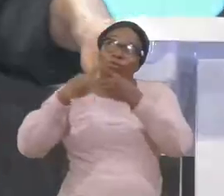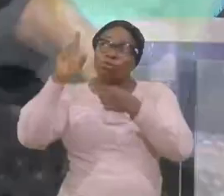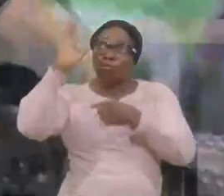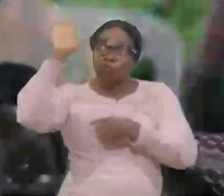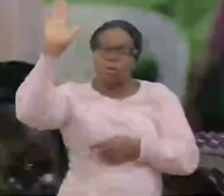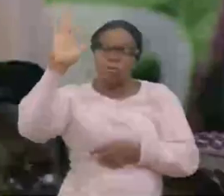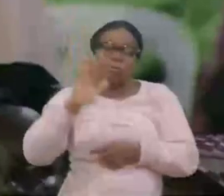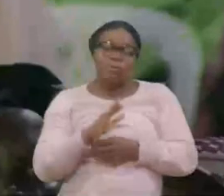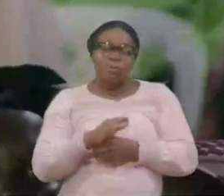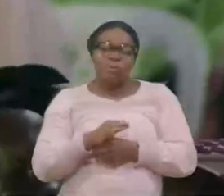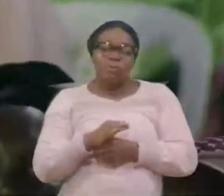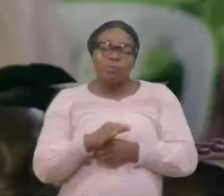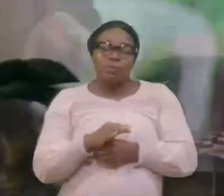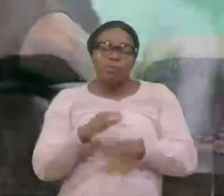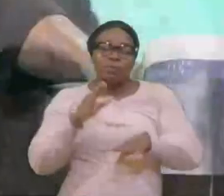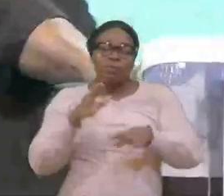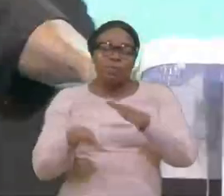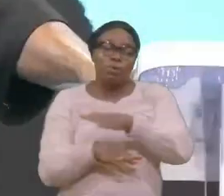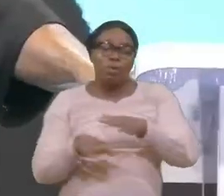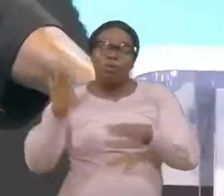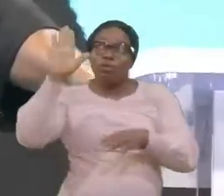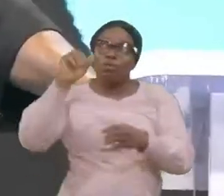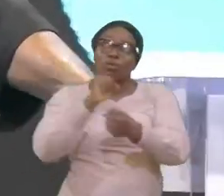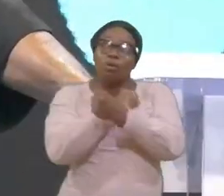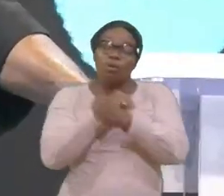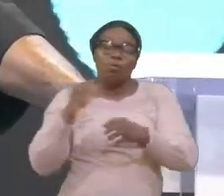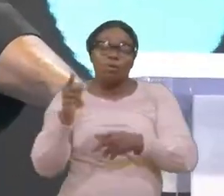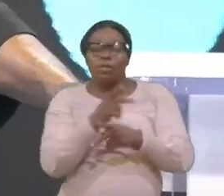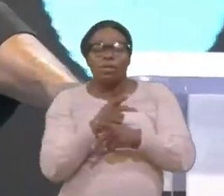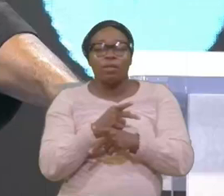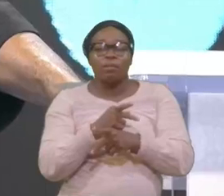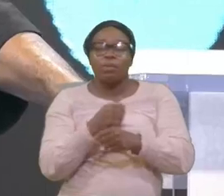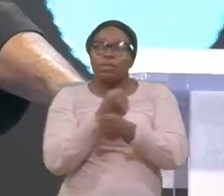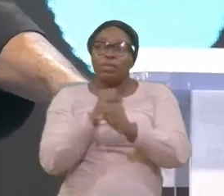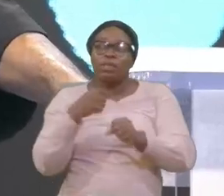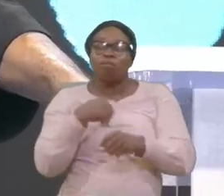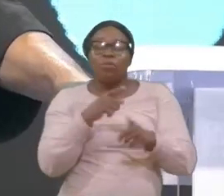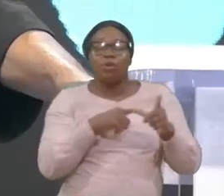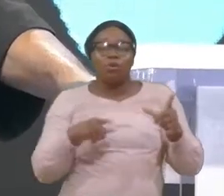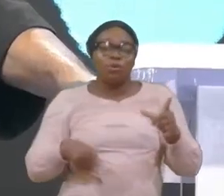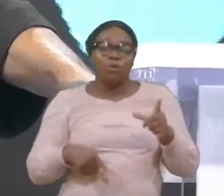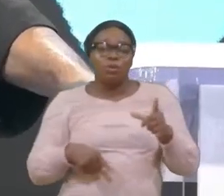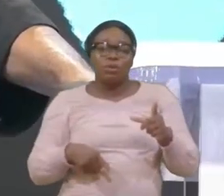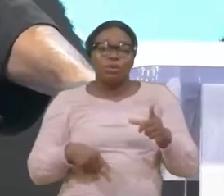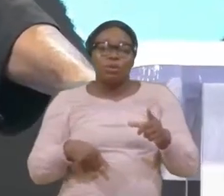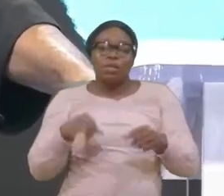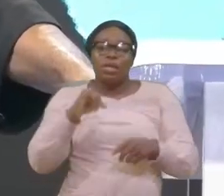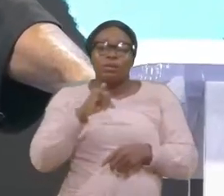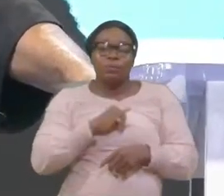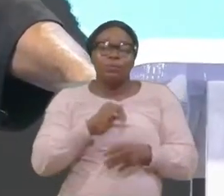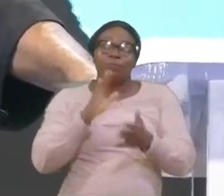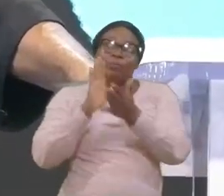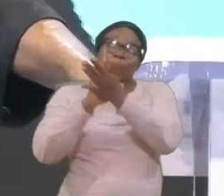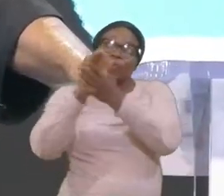Je me soumets à ton amour, Pour ton salut, Sauve-moi Seigneur, Je